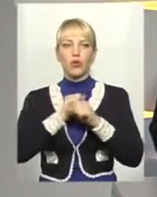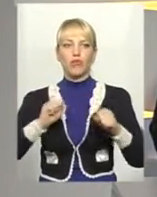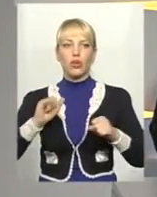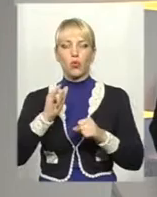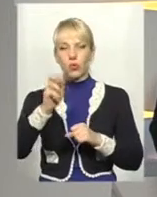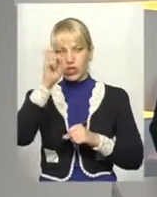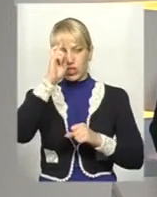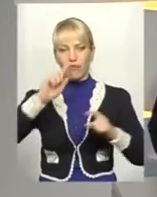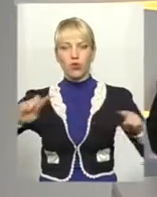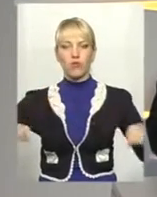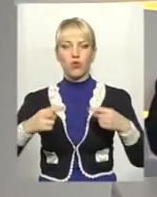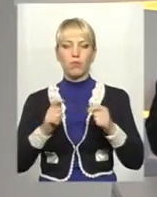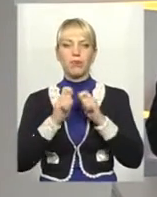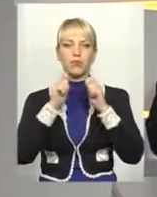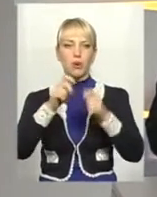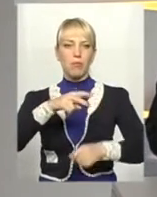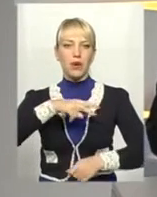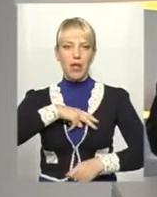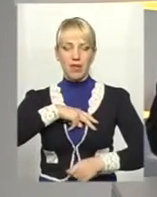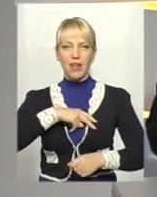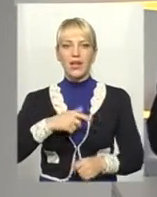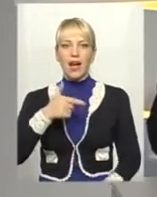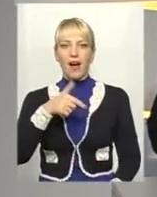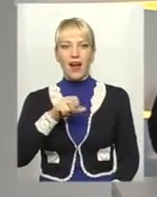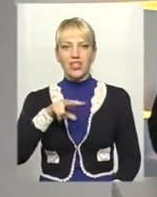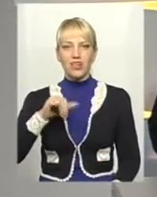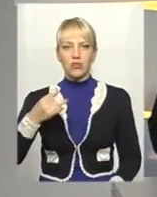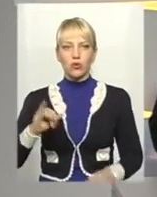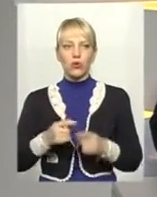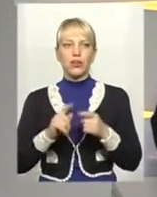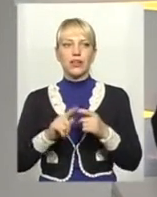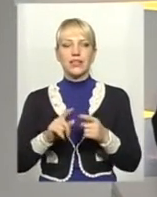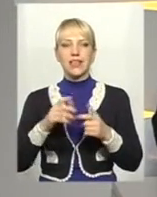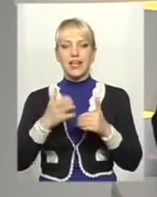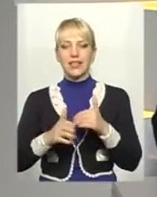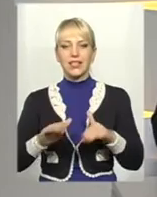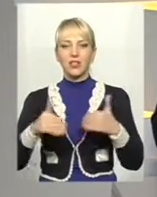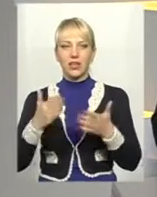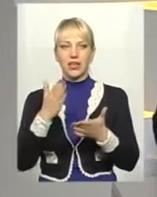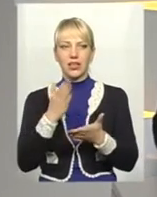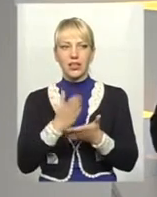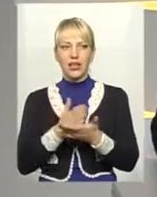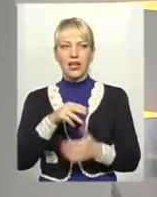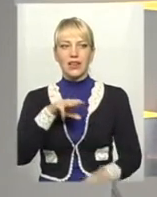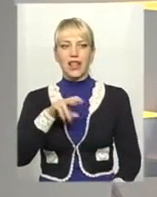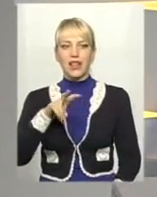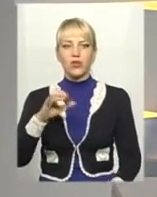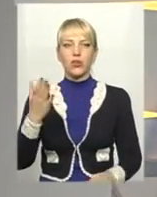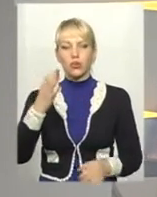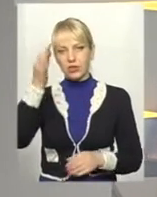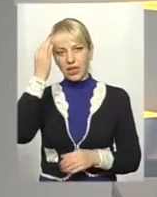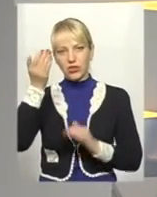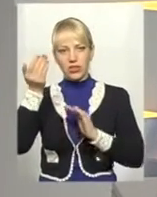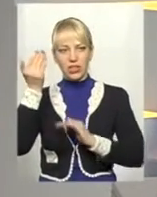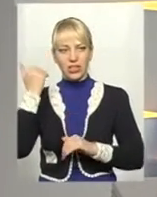державотворенні присуджується премія імені Якова Гальчевського. Серед ініціаторів її створення, власне, Богдан Тиленько, про якого ми згадували раніше.